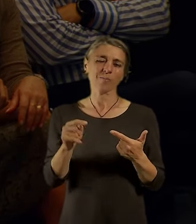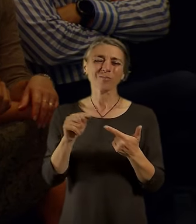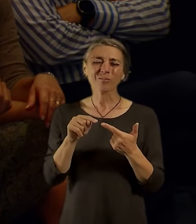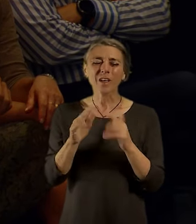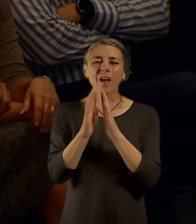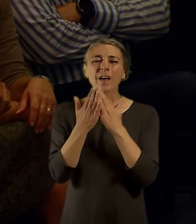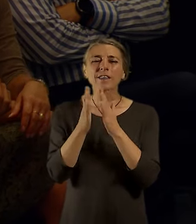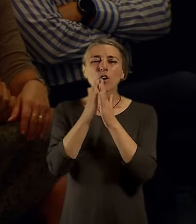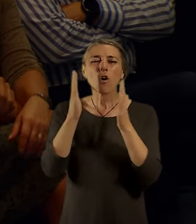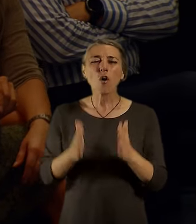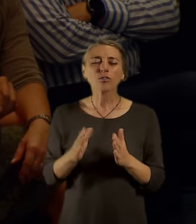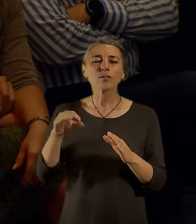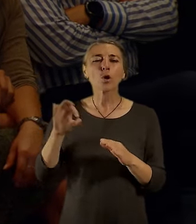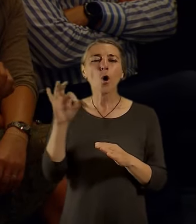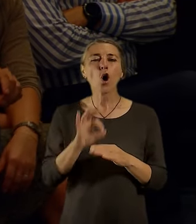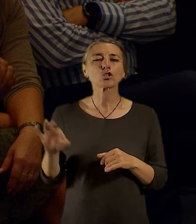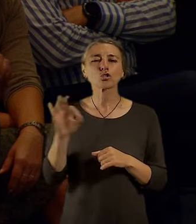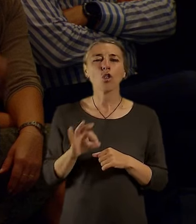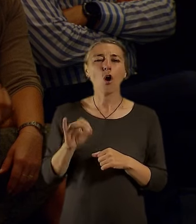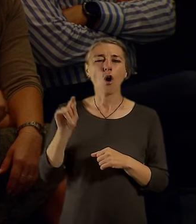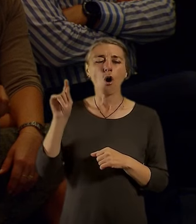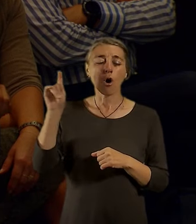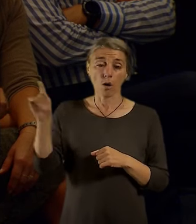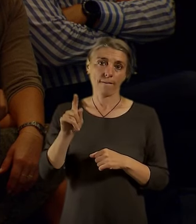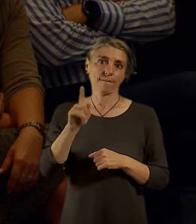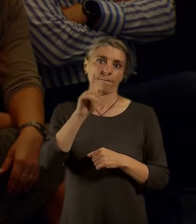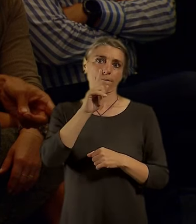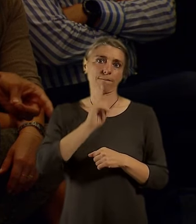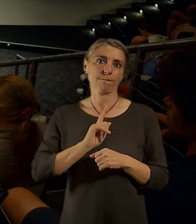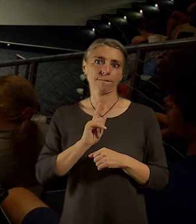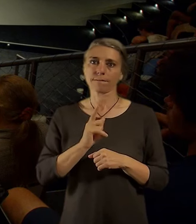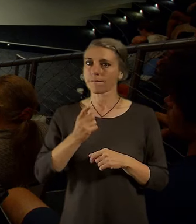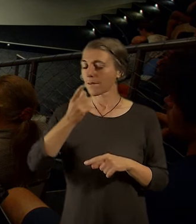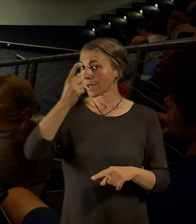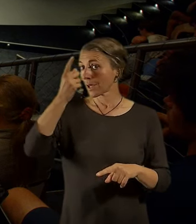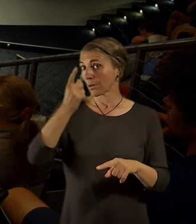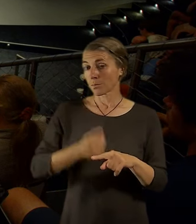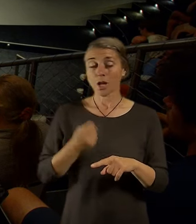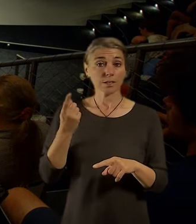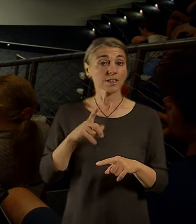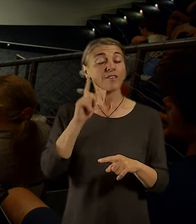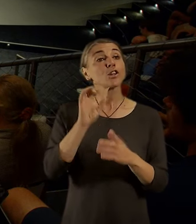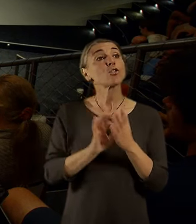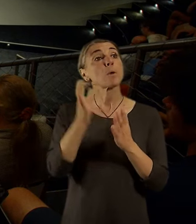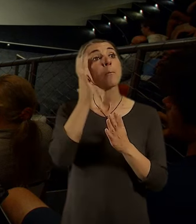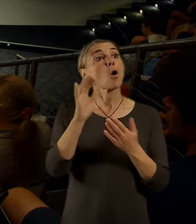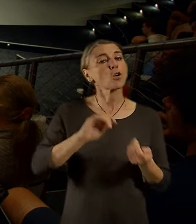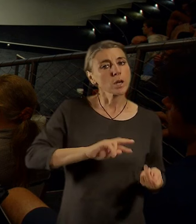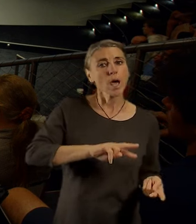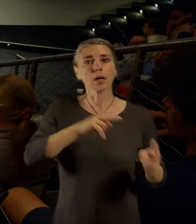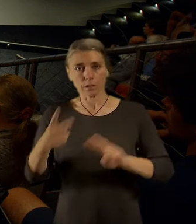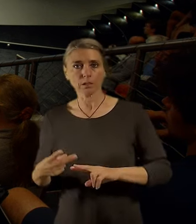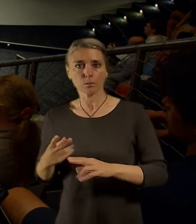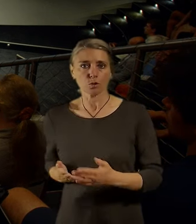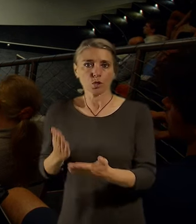v Oslu, která je naprosto uchvátná tím, že přesně tenhle ten přerod do novýho tisíceletí udělala. A kromě